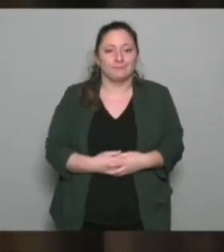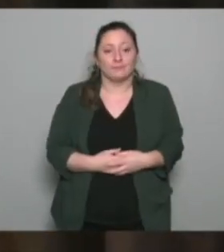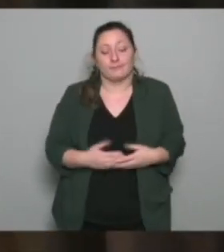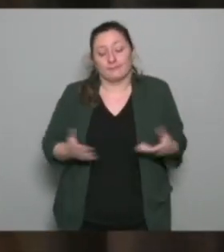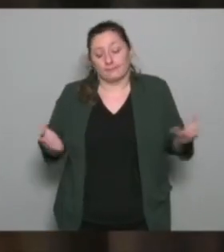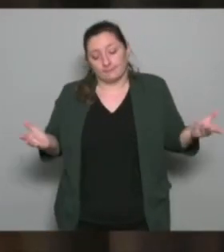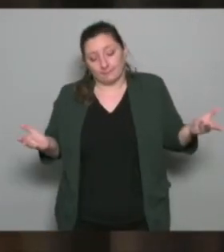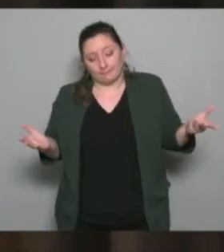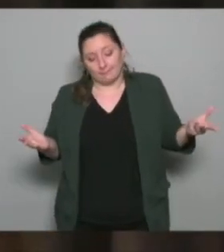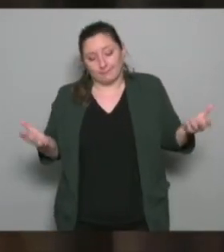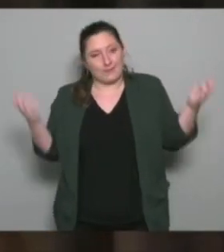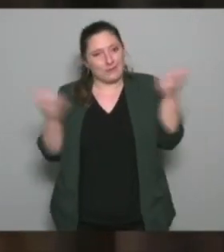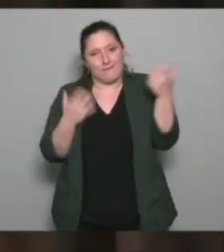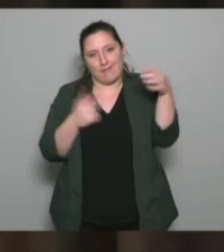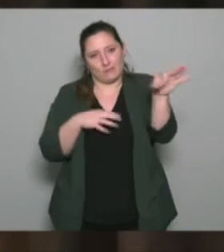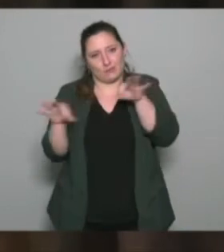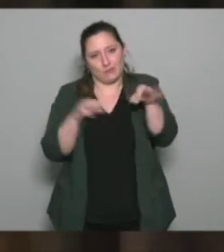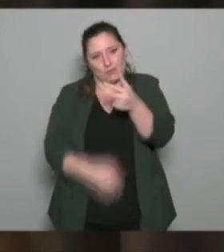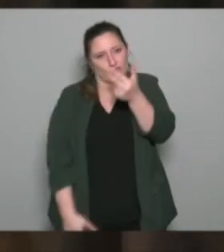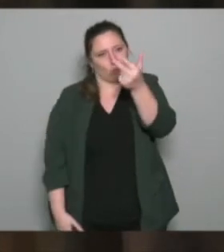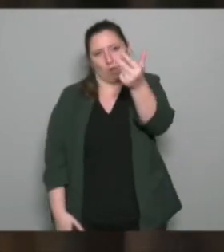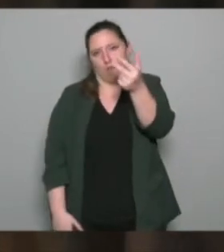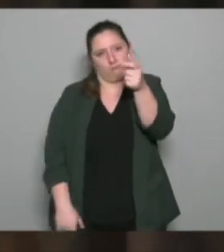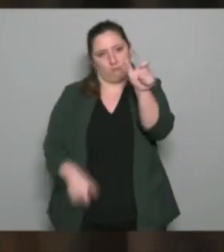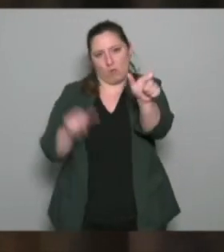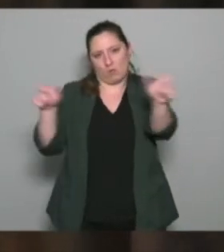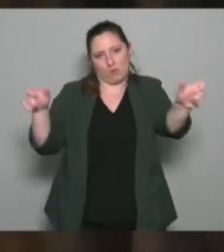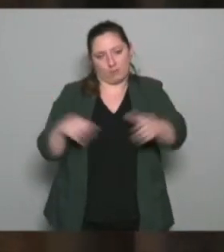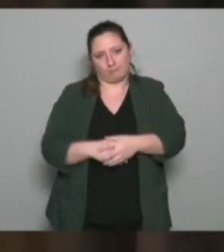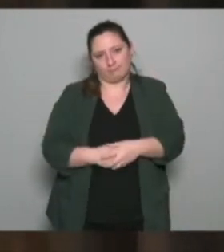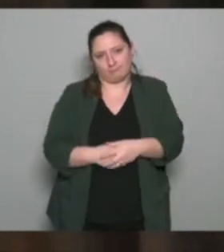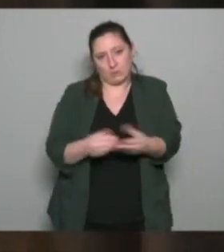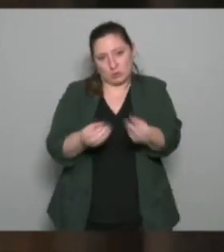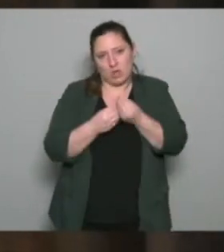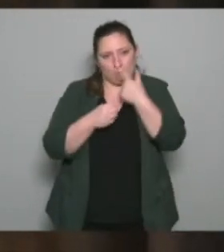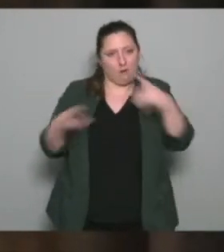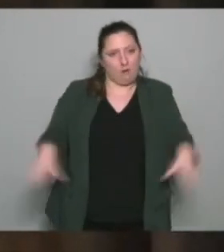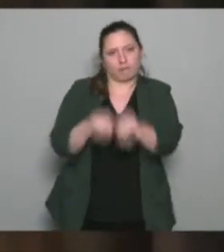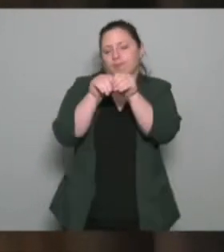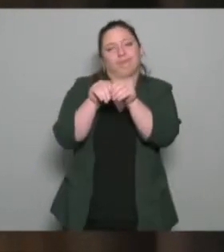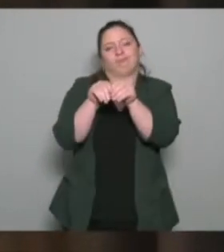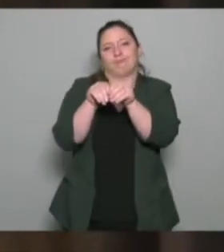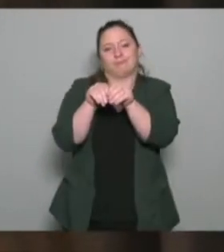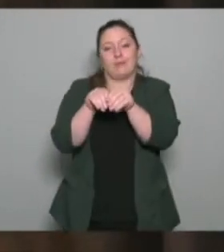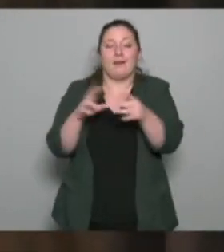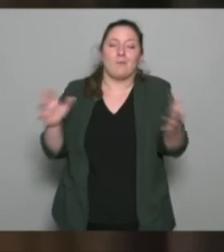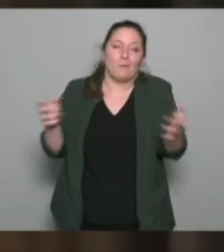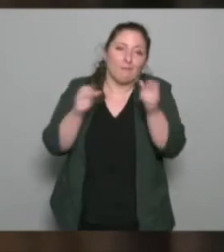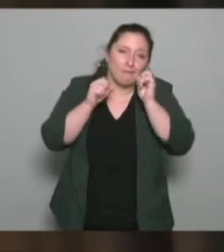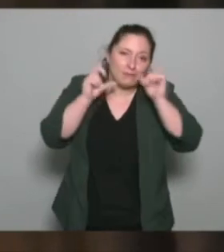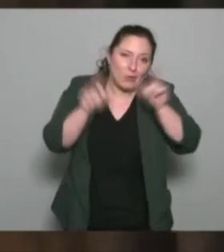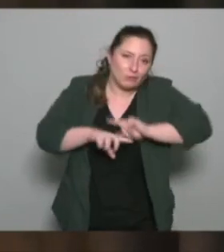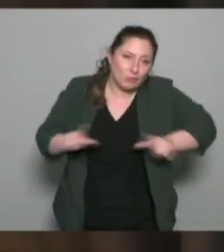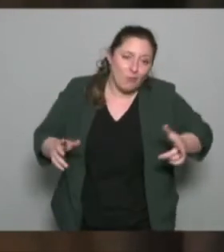j'ai envie d'en discuter trois en forme de synthèse bon ça ne vous surprendra pas que je